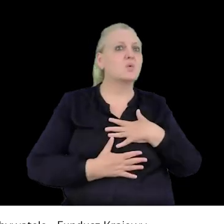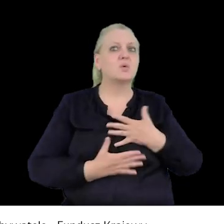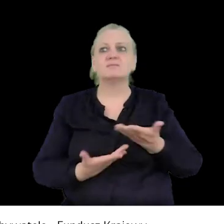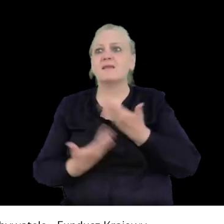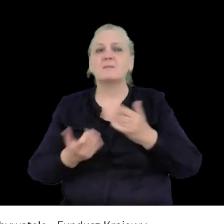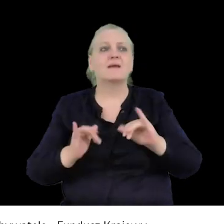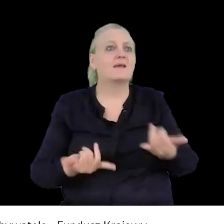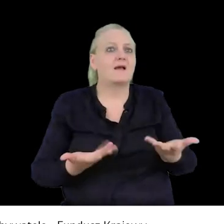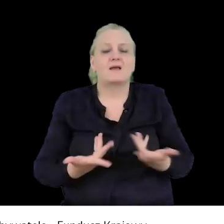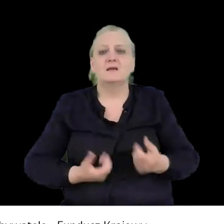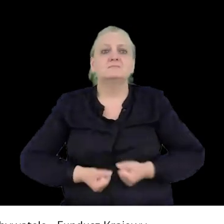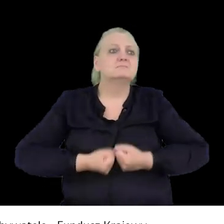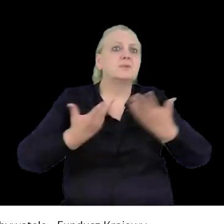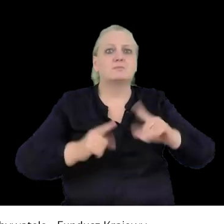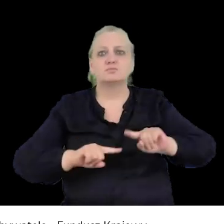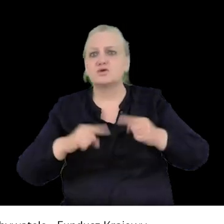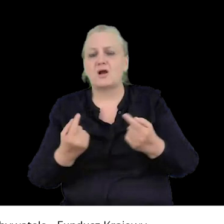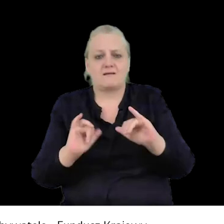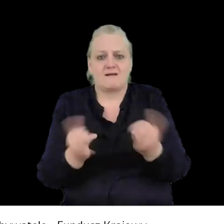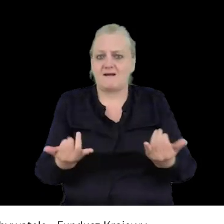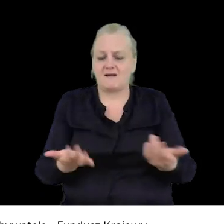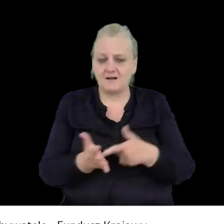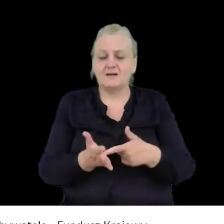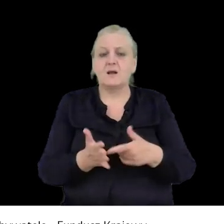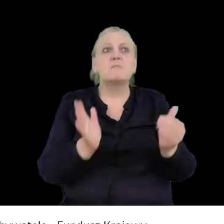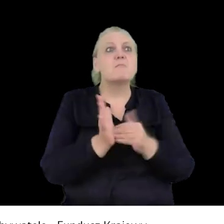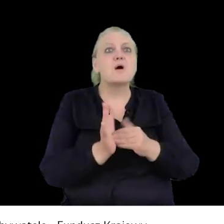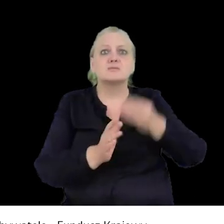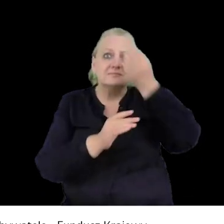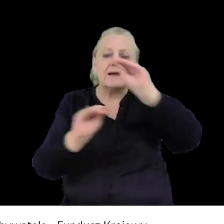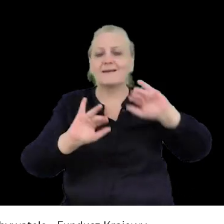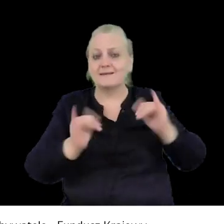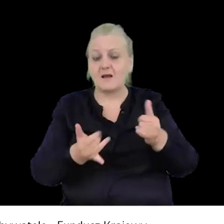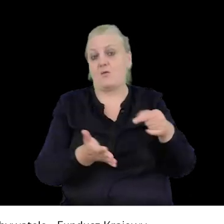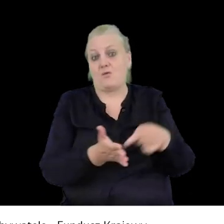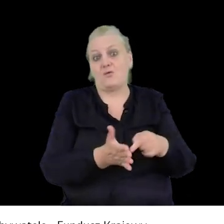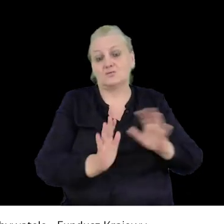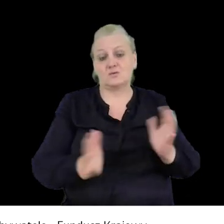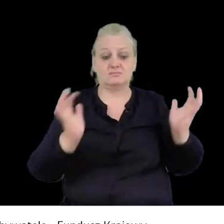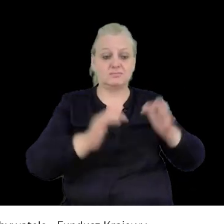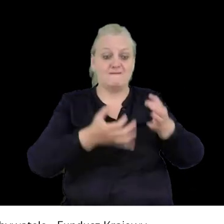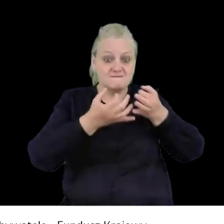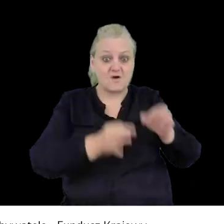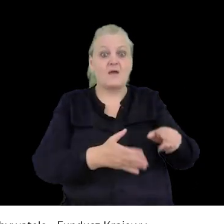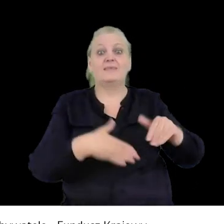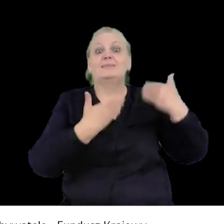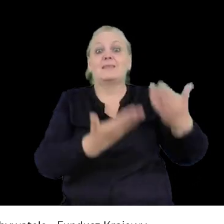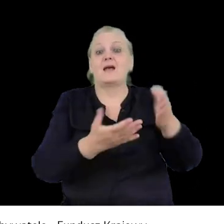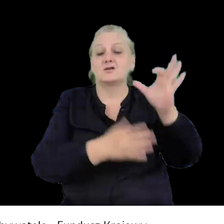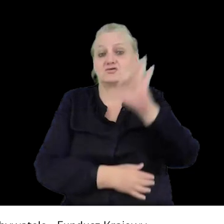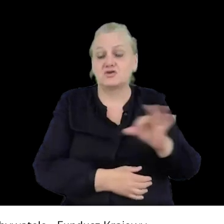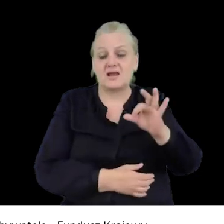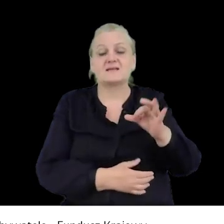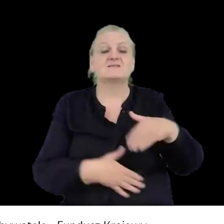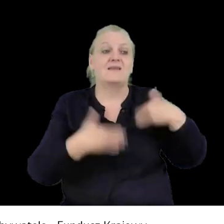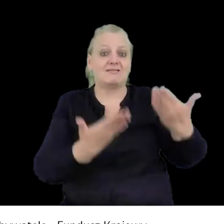albo platformy do wyrażania swoich przekonań czy swoich potrzeb i wolność zgromadzeń pozwala im, daje im jakby gwarancję